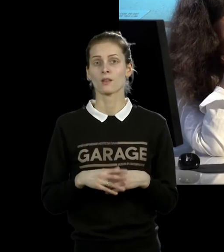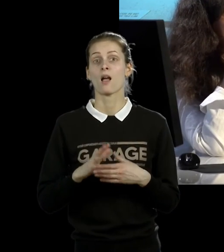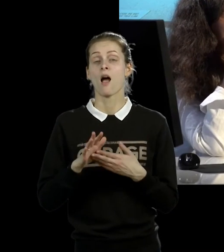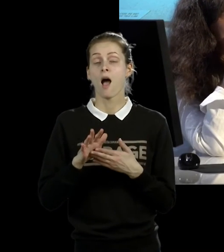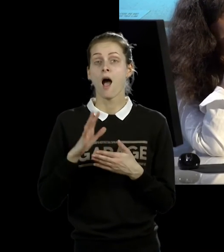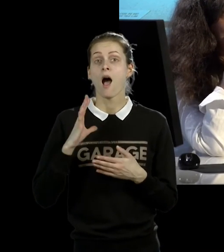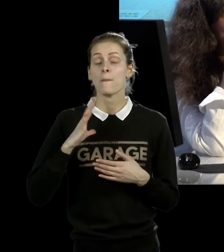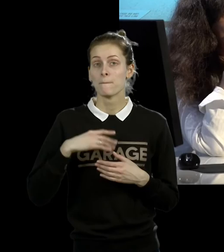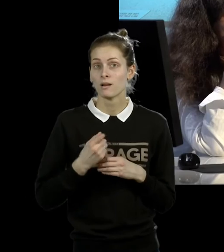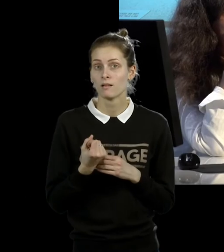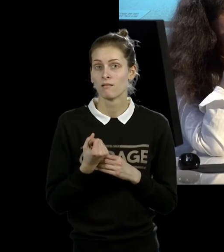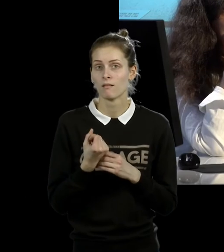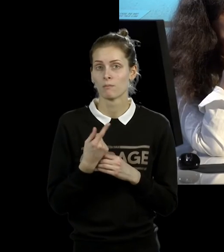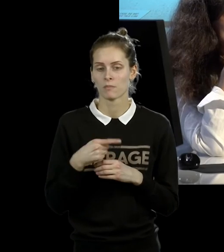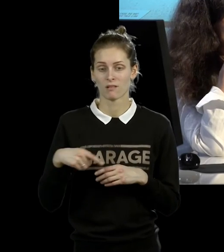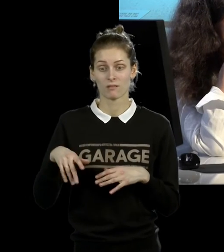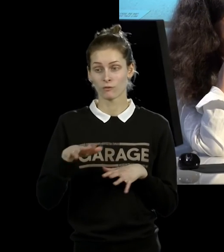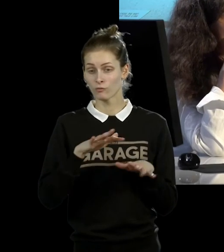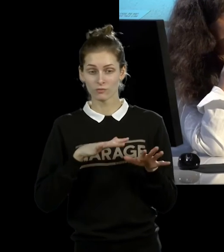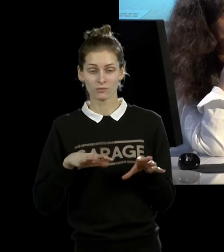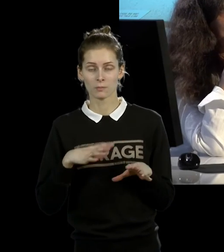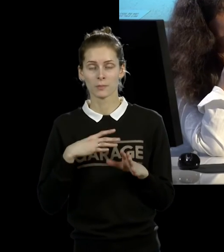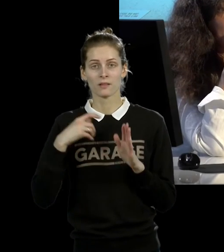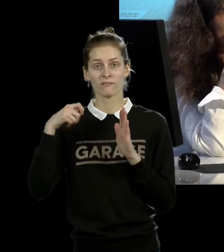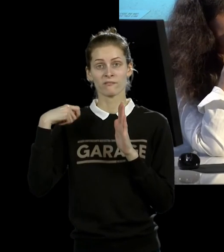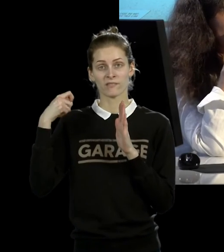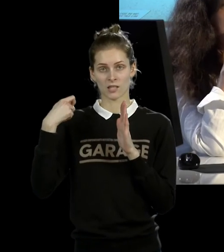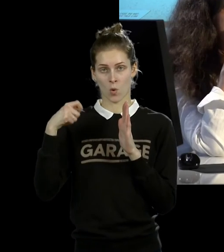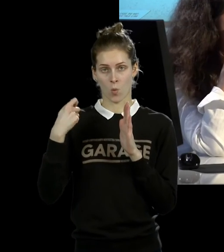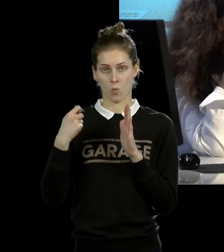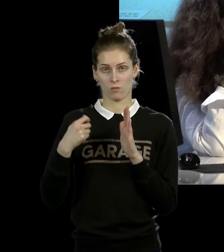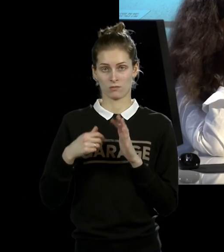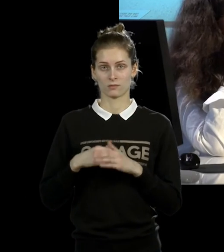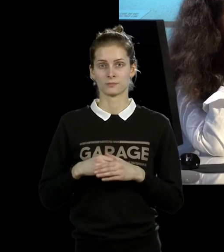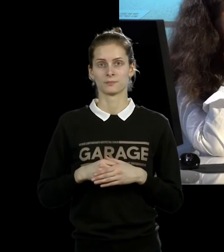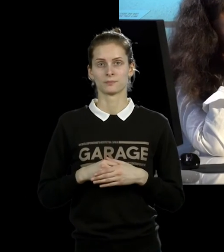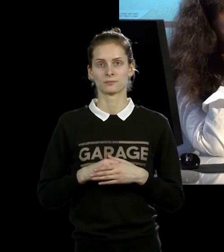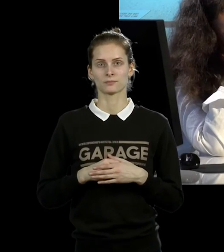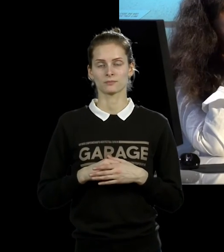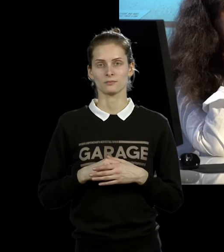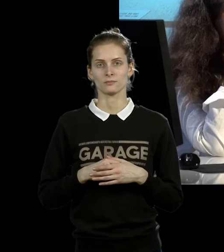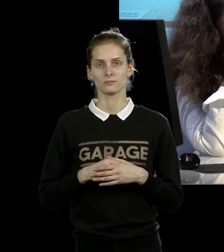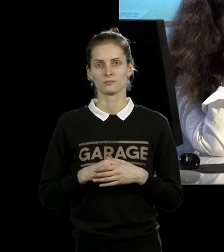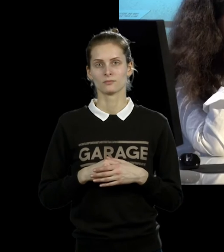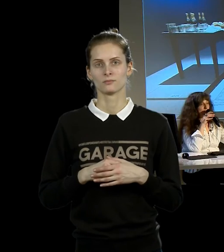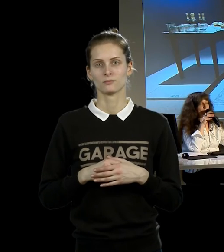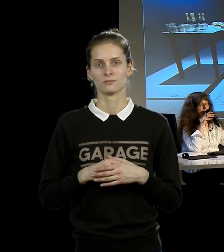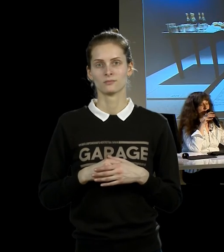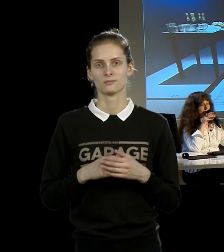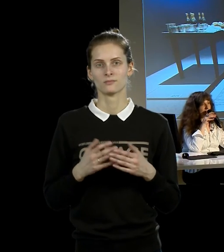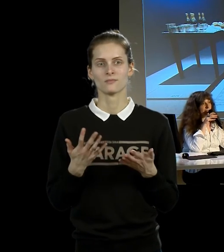происходящее снималось на видео. И, собственно, эта вечеринка с безучастными